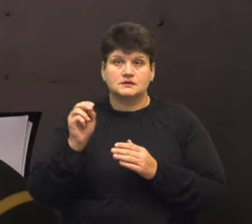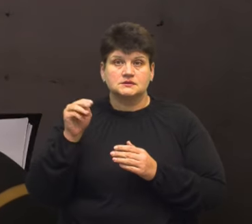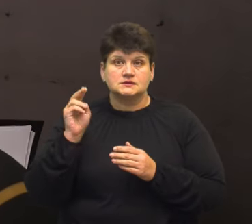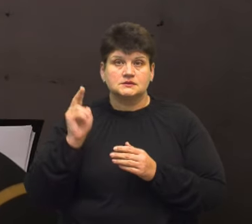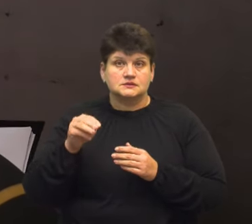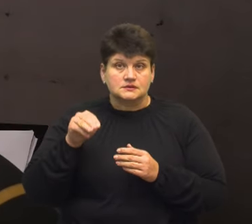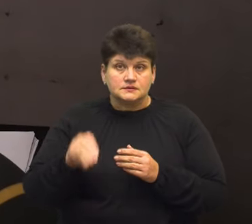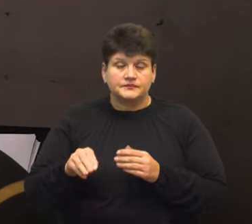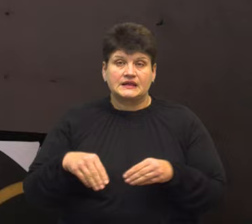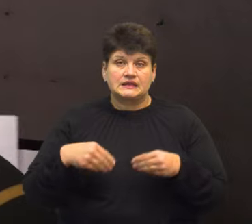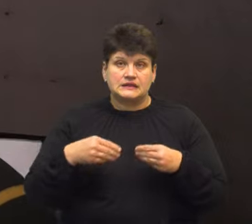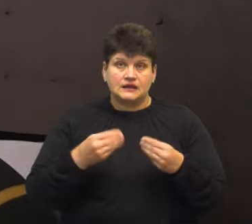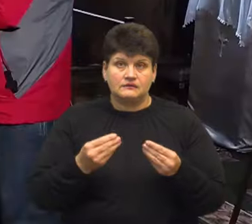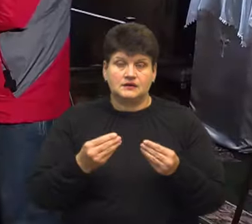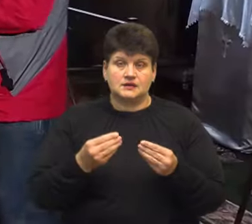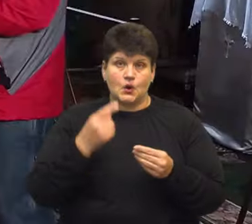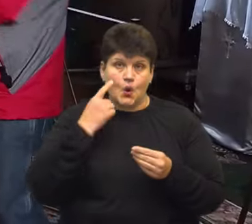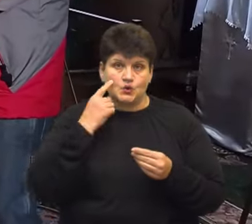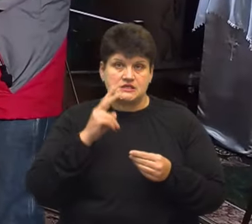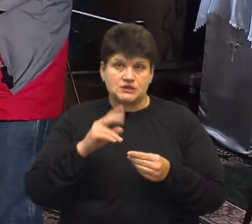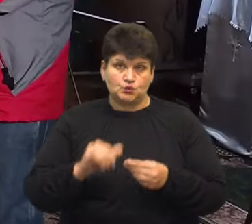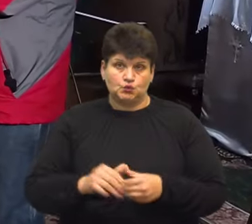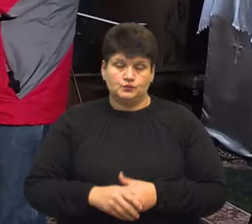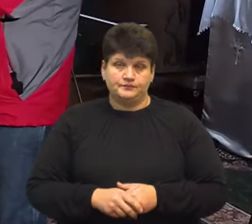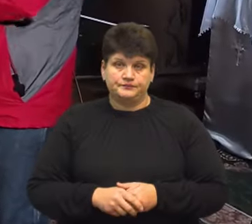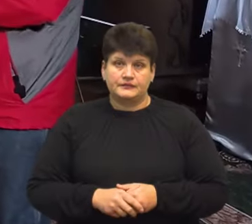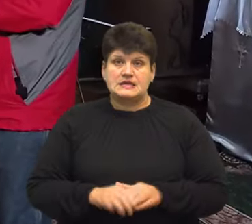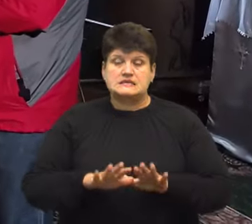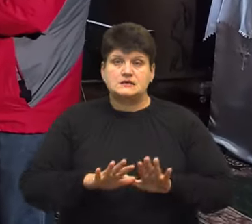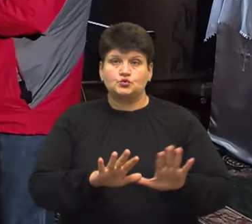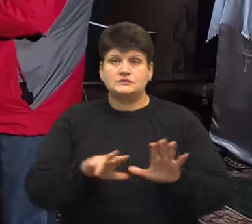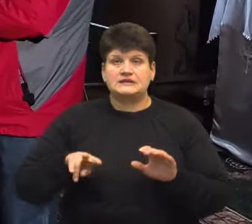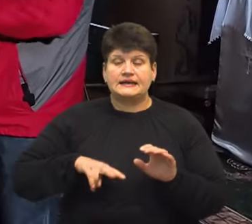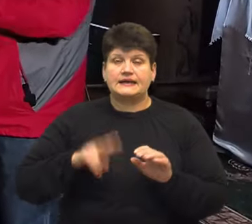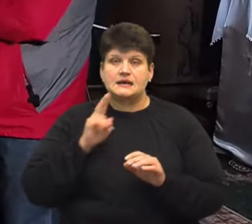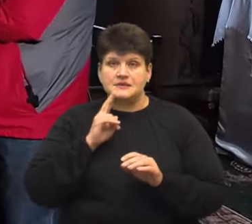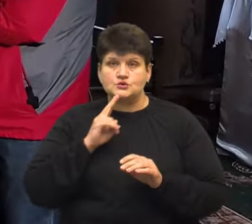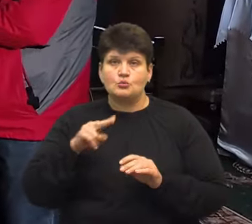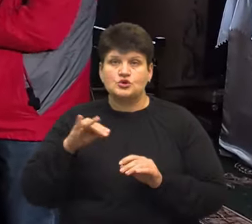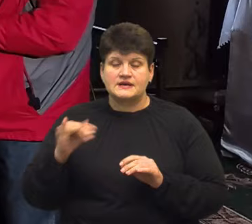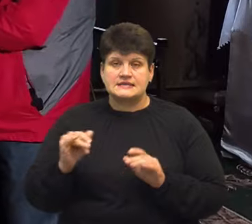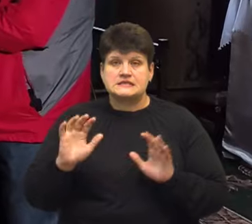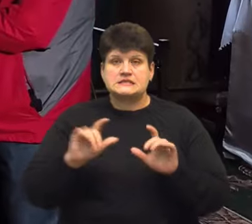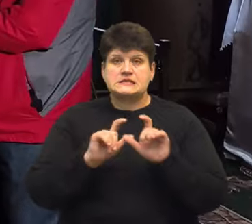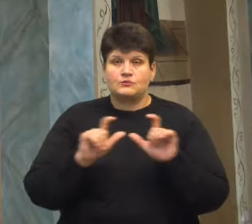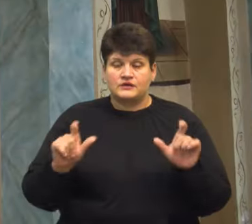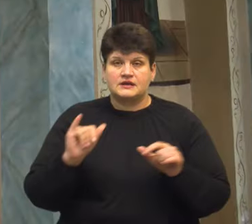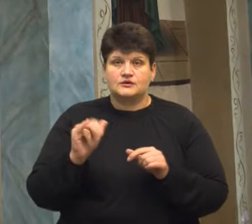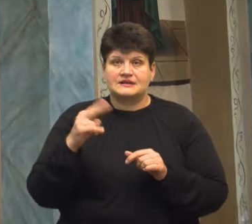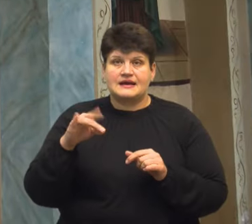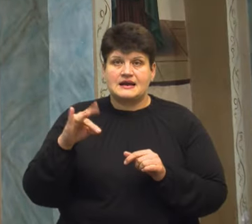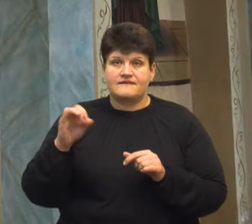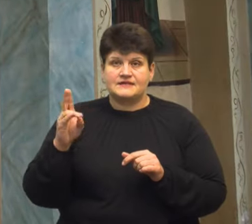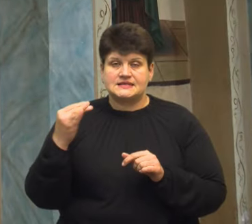давати належну оцінку. Заступник директора Кременецько-Почаєвського заповідника Ігор Деревінський розповів,